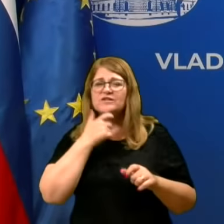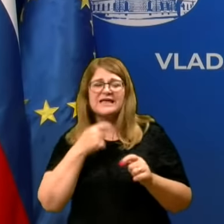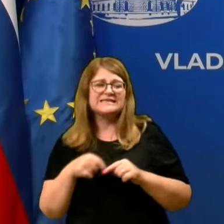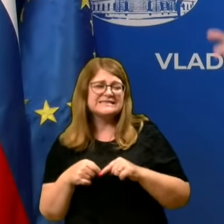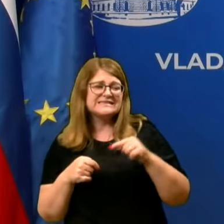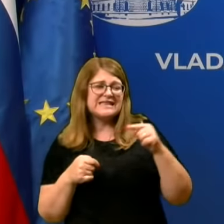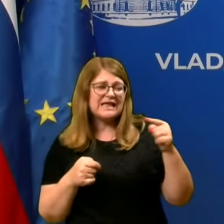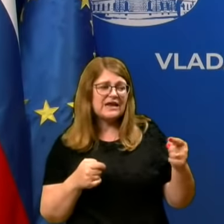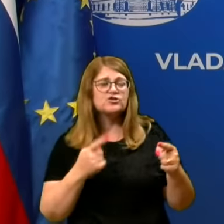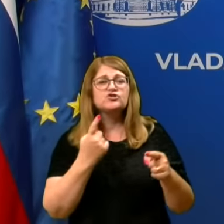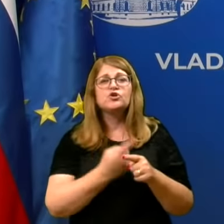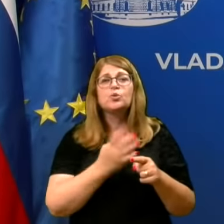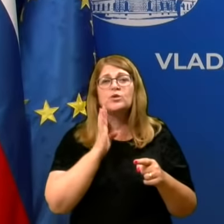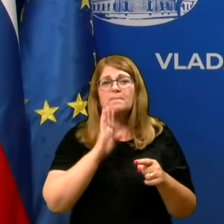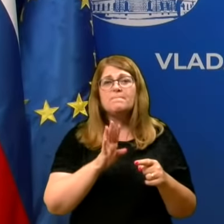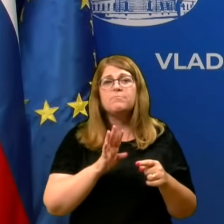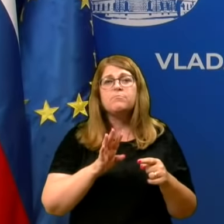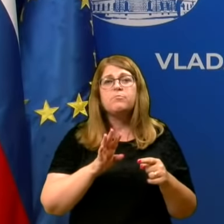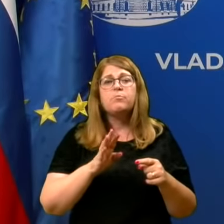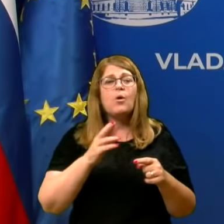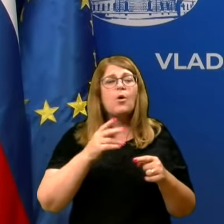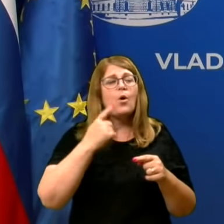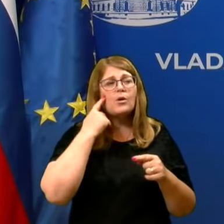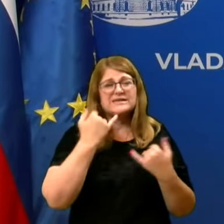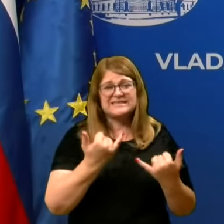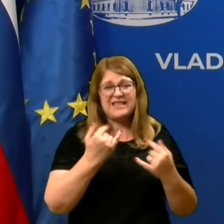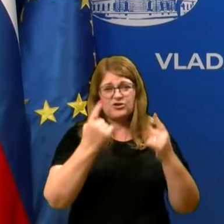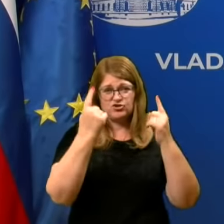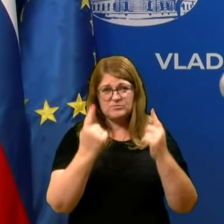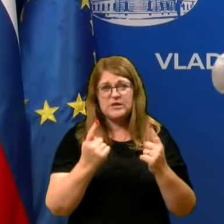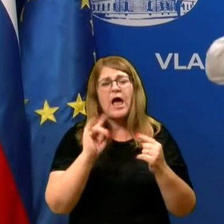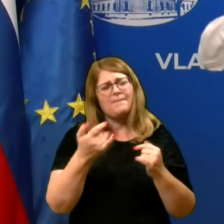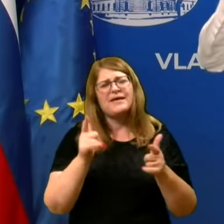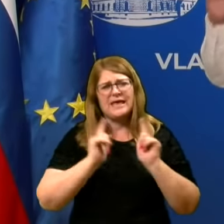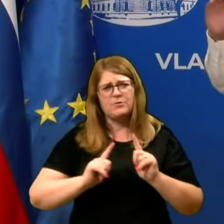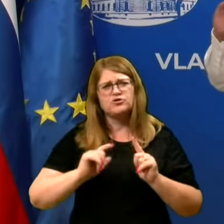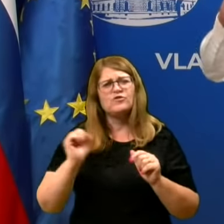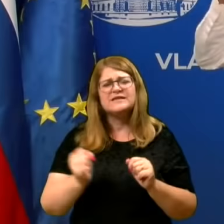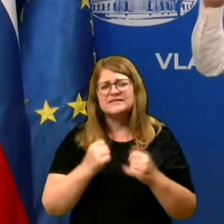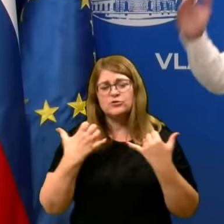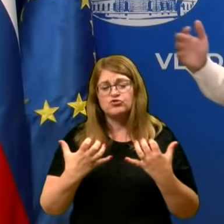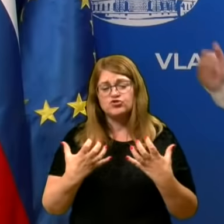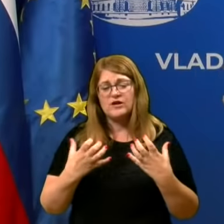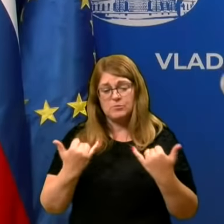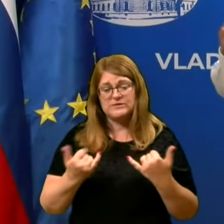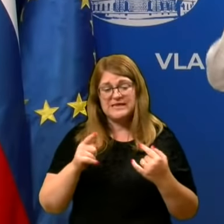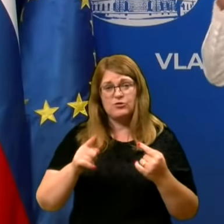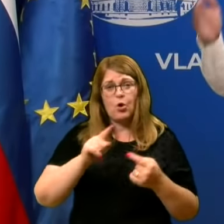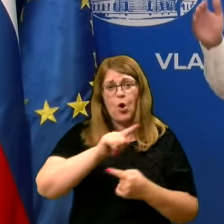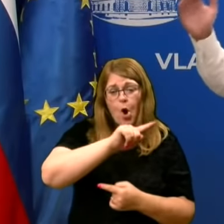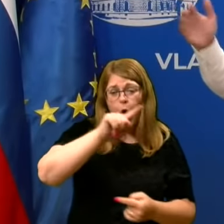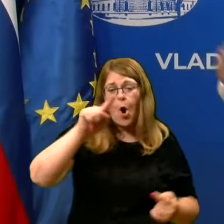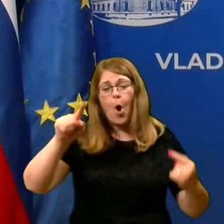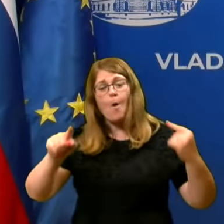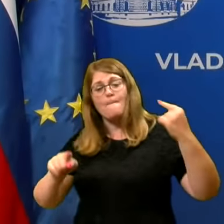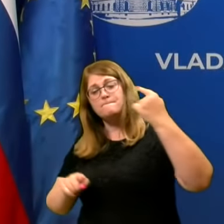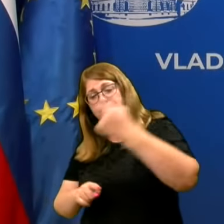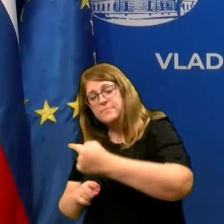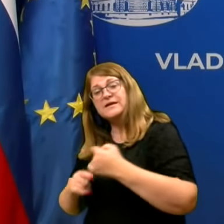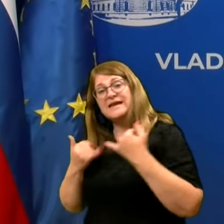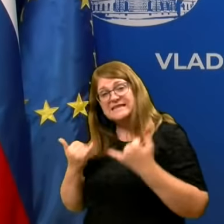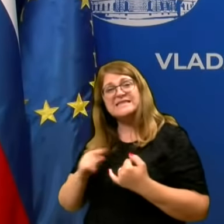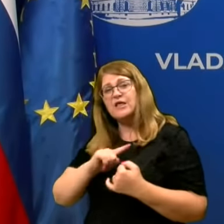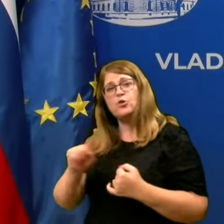generacijo, tudi po demografiji samih obolelih, ampak je pričakovano. Zato želimo zdaj obrniti to krivuljo na vzdol. Zdaj, dokaj ni